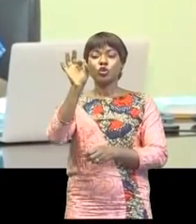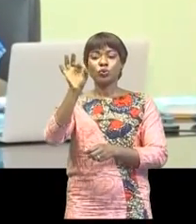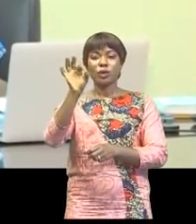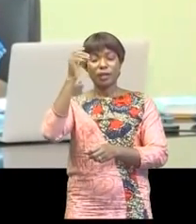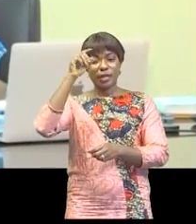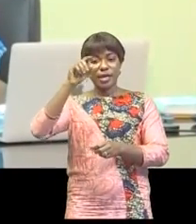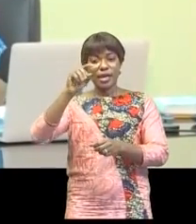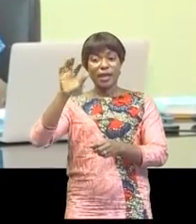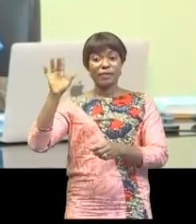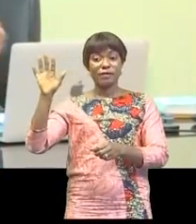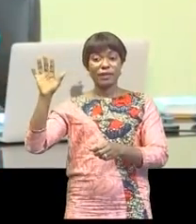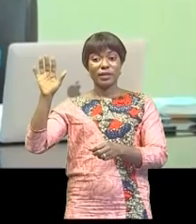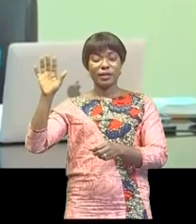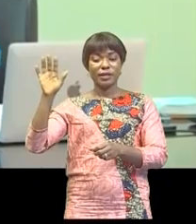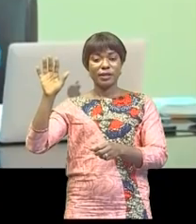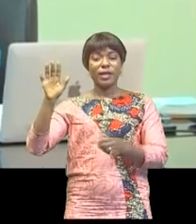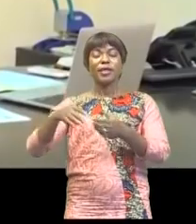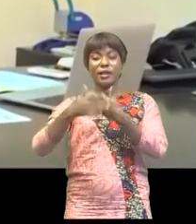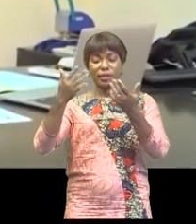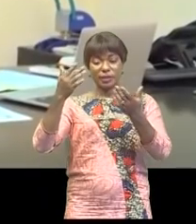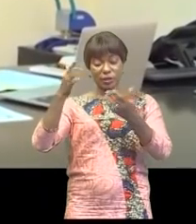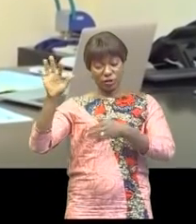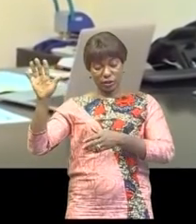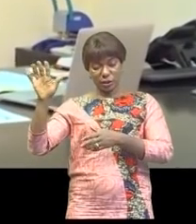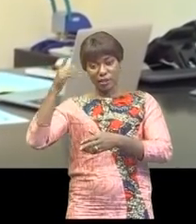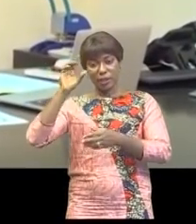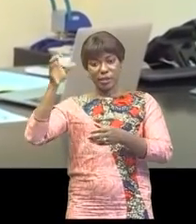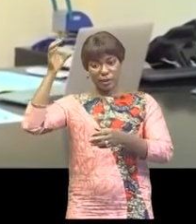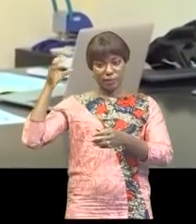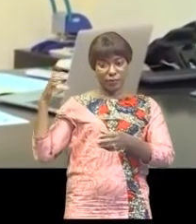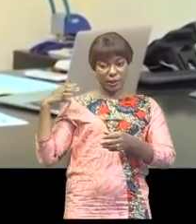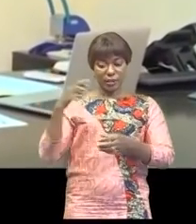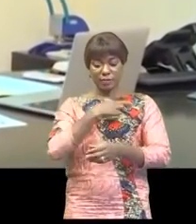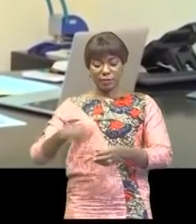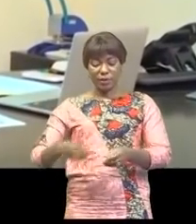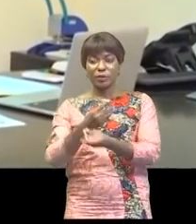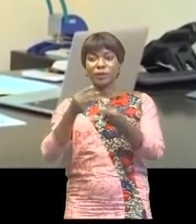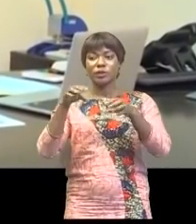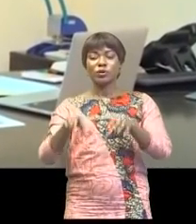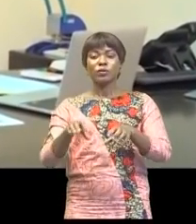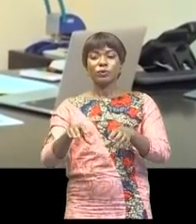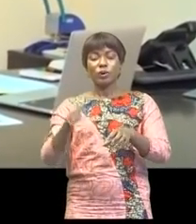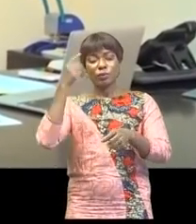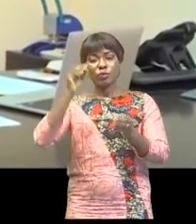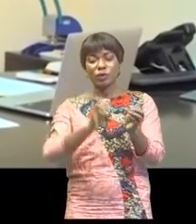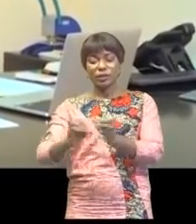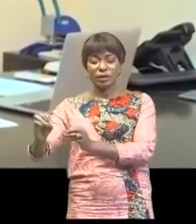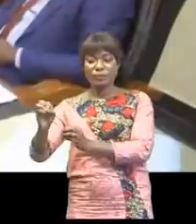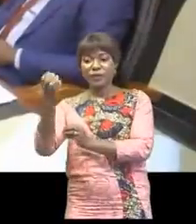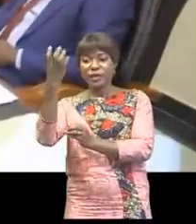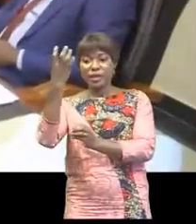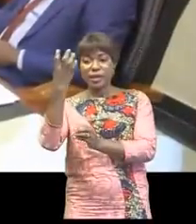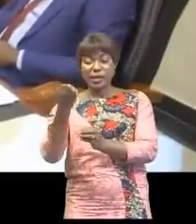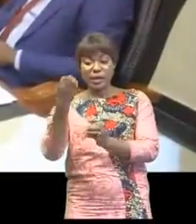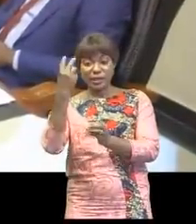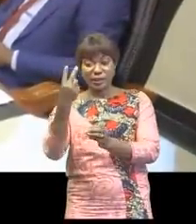ville de Kinshasa, capitale de la République démocratique du Congo, pour abriter la 42e session ordinaire du sommet de chefs d'État